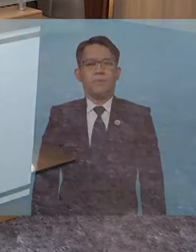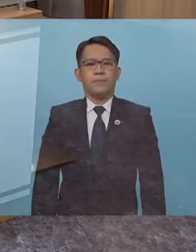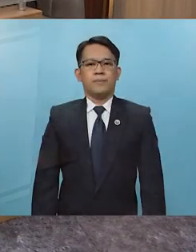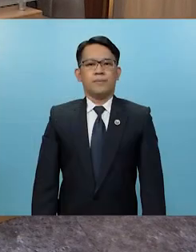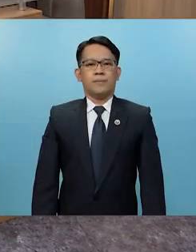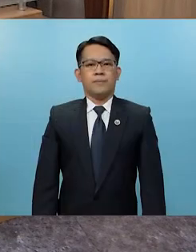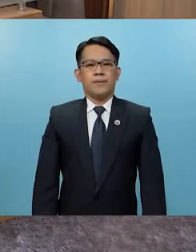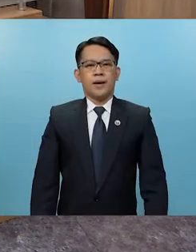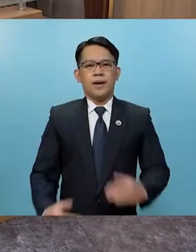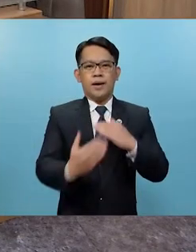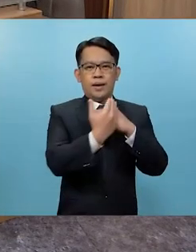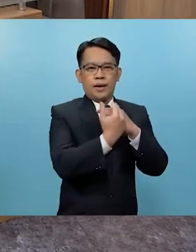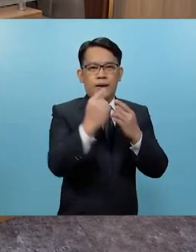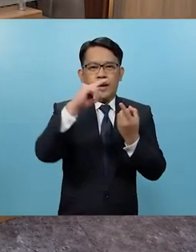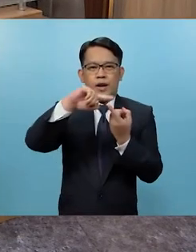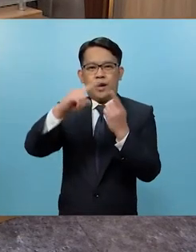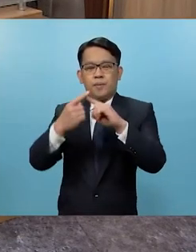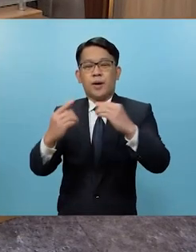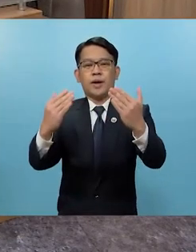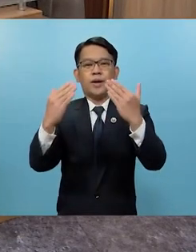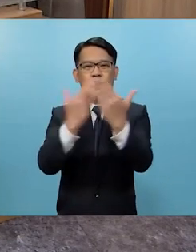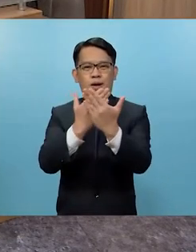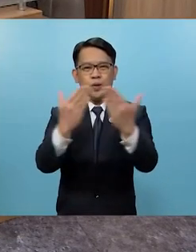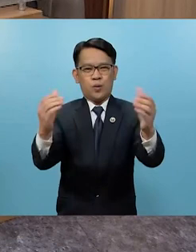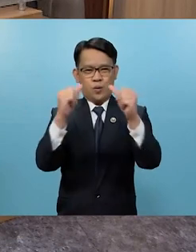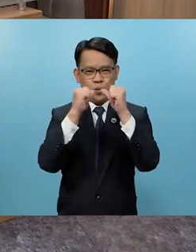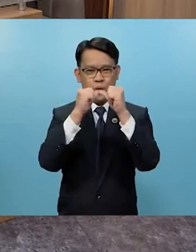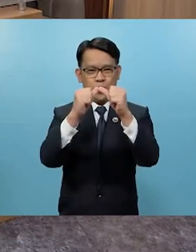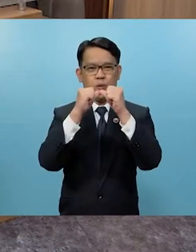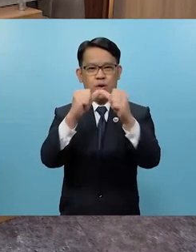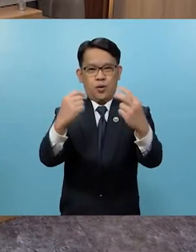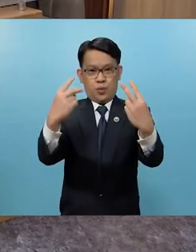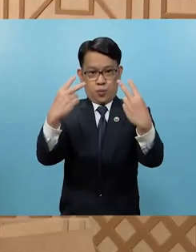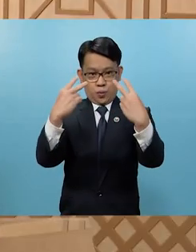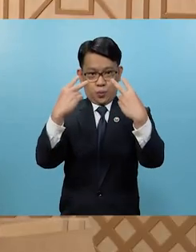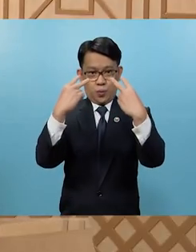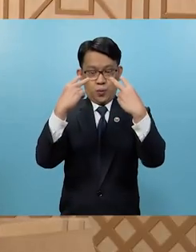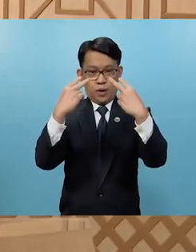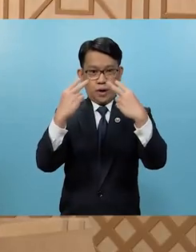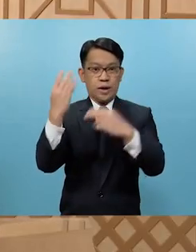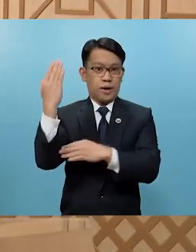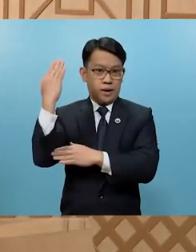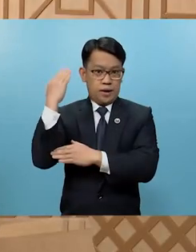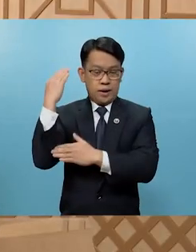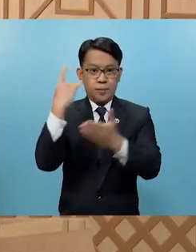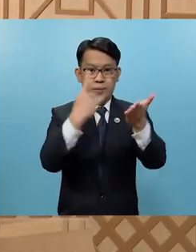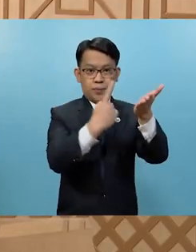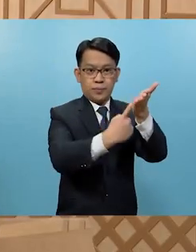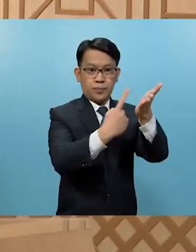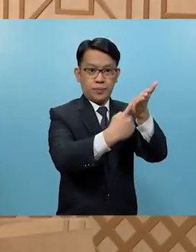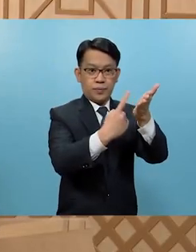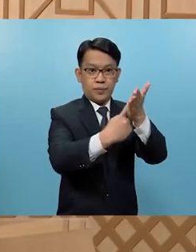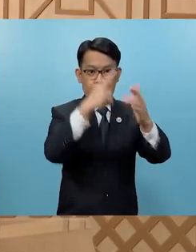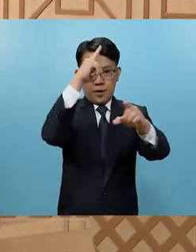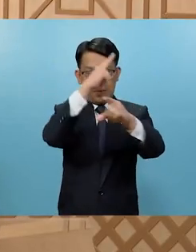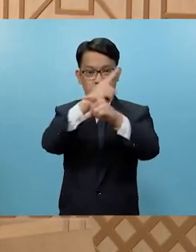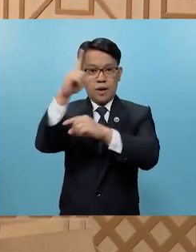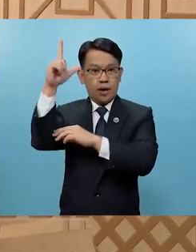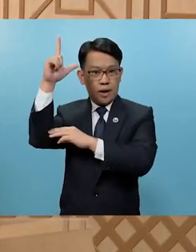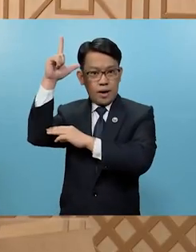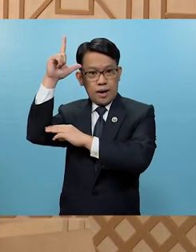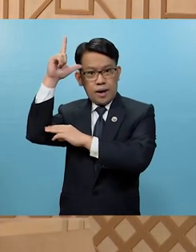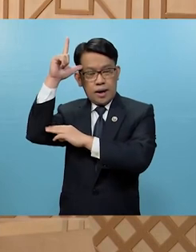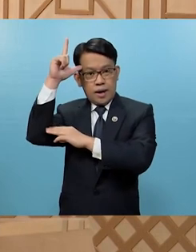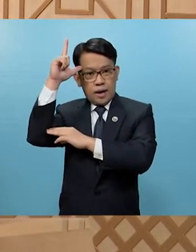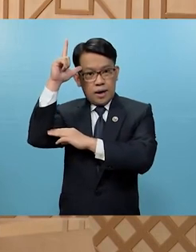Mga kaibigan maraming salamat po sa patuloy ninyong pagsubaybay Kanina po ay tinalakay namin ng kapatid na Leo